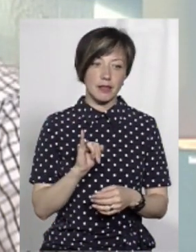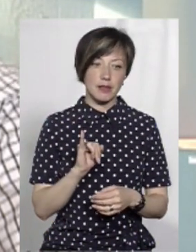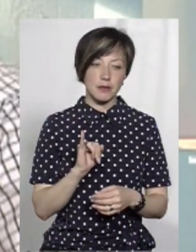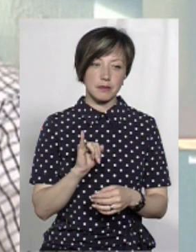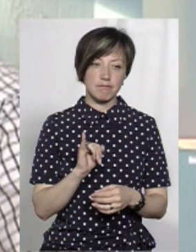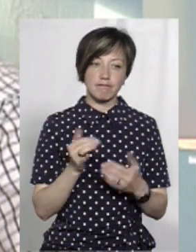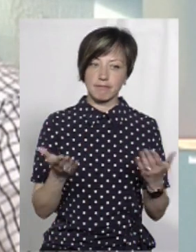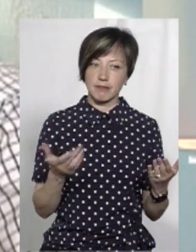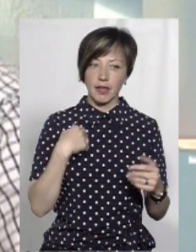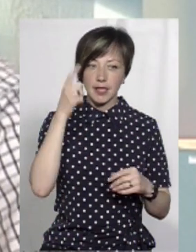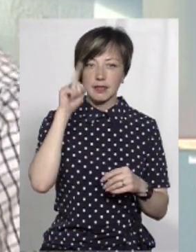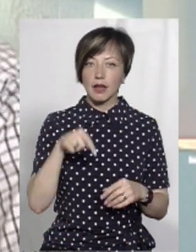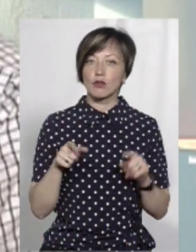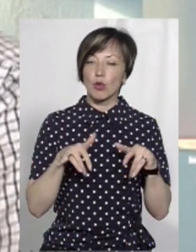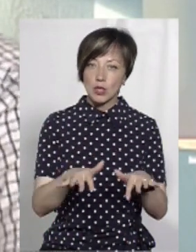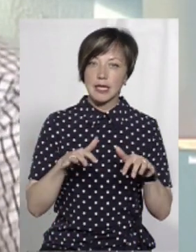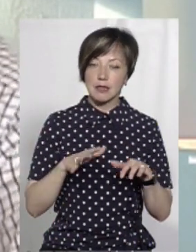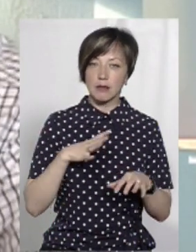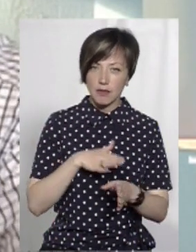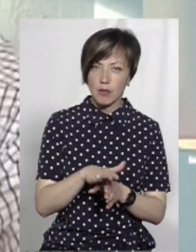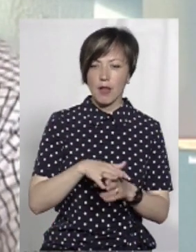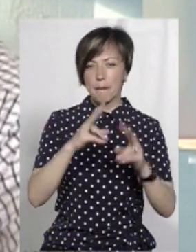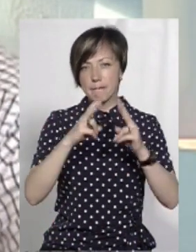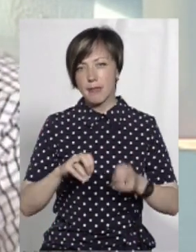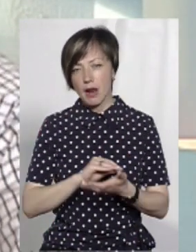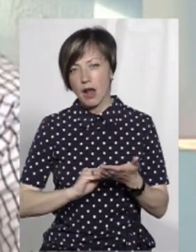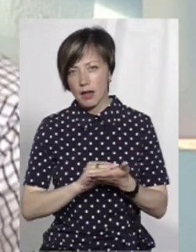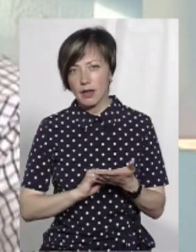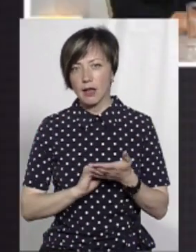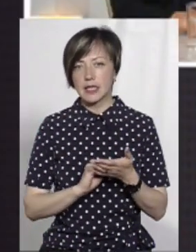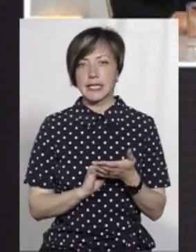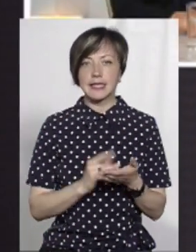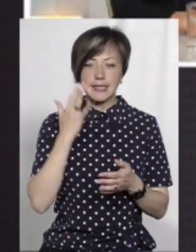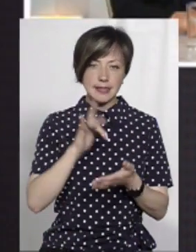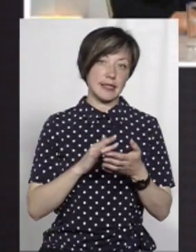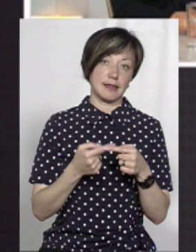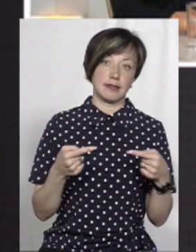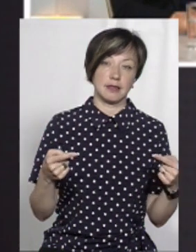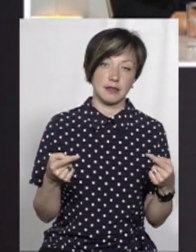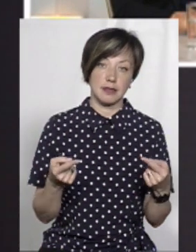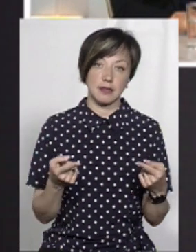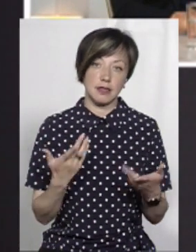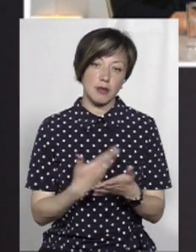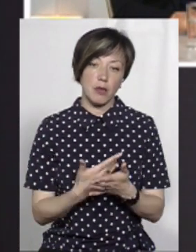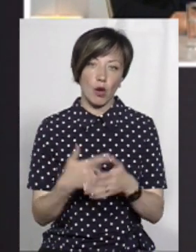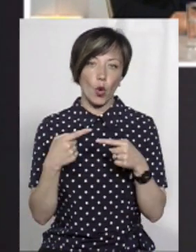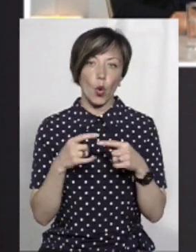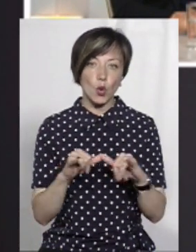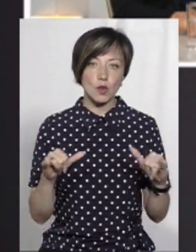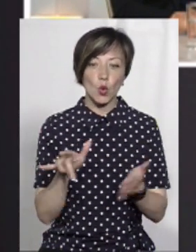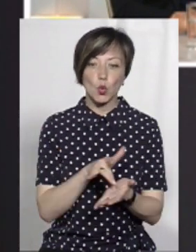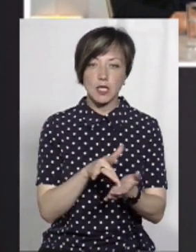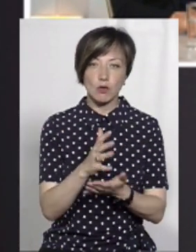І от... Я знаю, що якісь процеси були. Я знаю, що там переглядались. Там цілі різні і так далі. Наприклад, розвиток туристичного